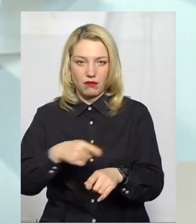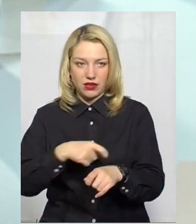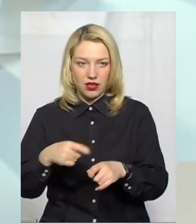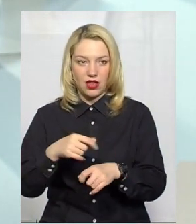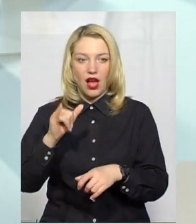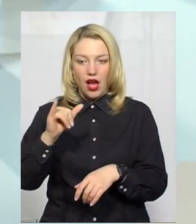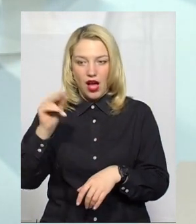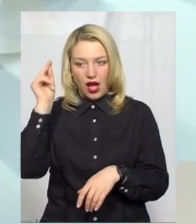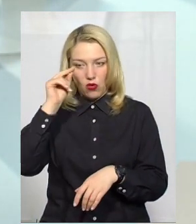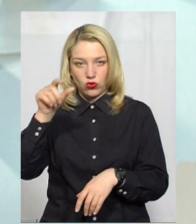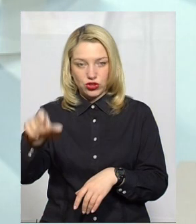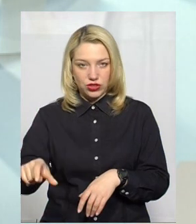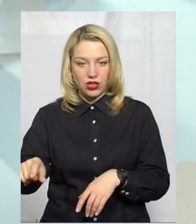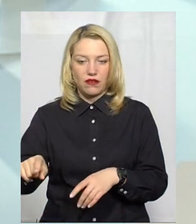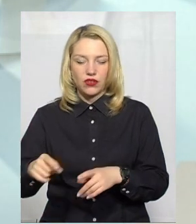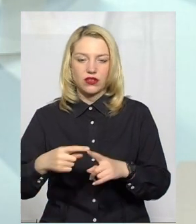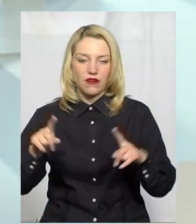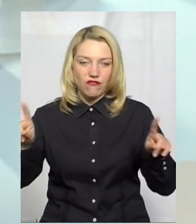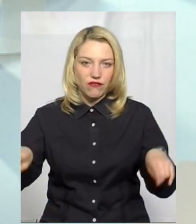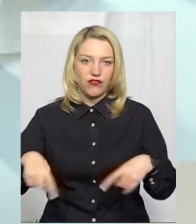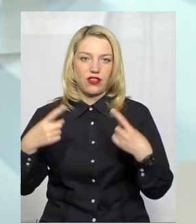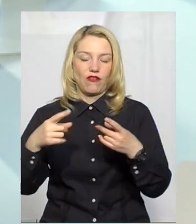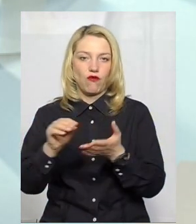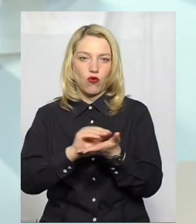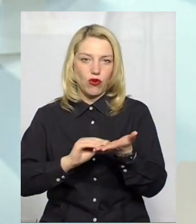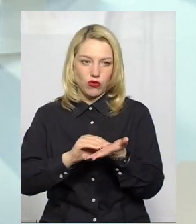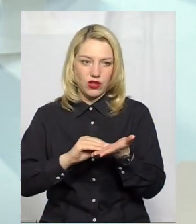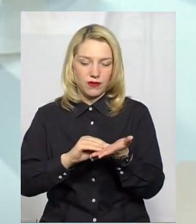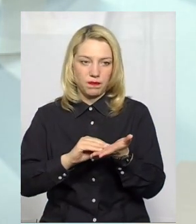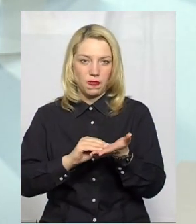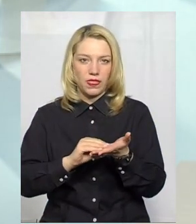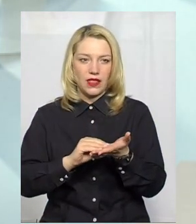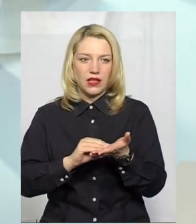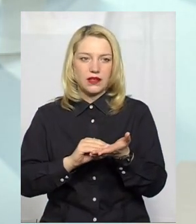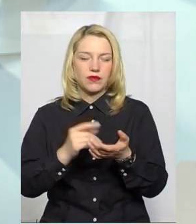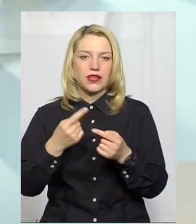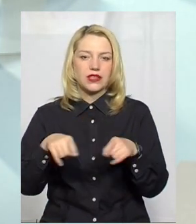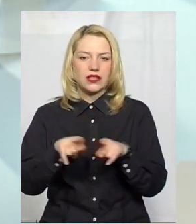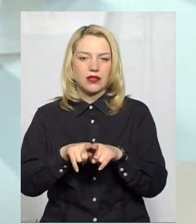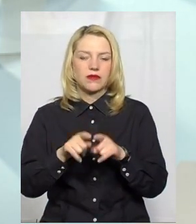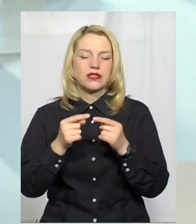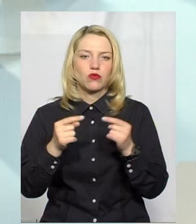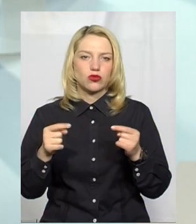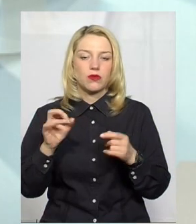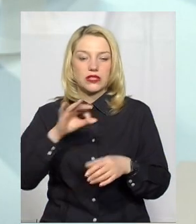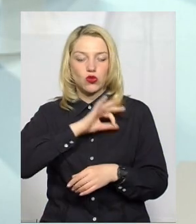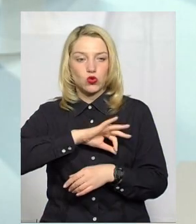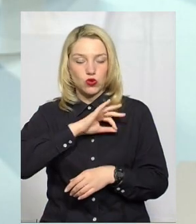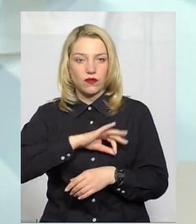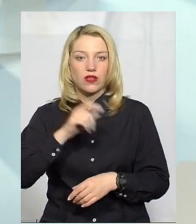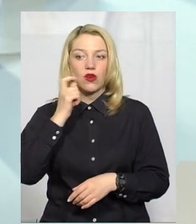відповідно, його відтворює білінгвальним способом, тобто із застосуванням